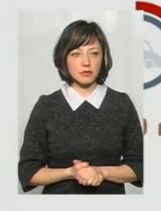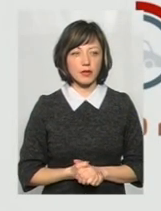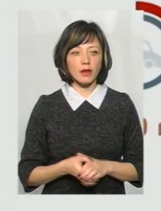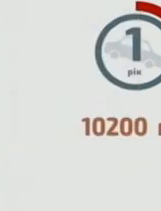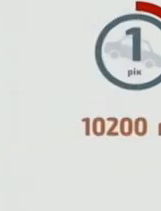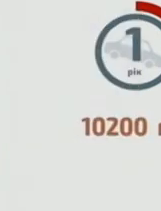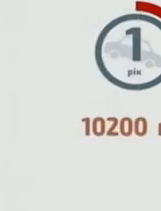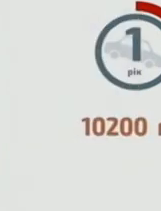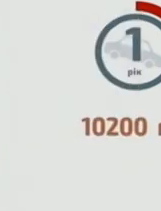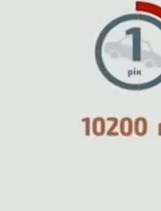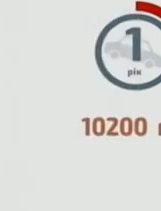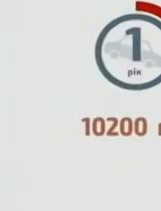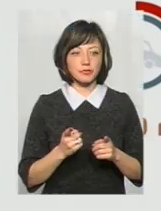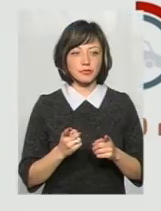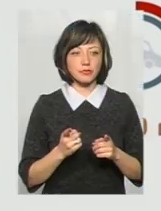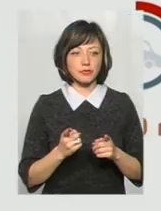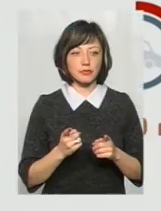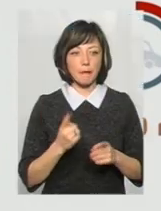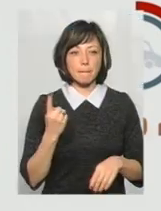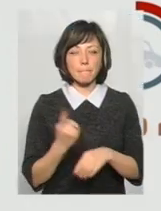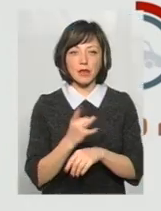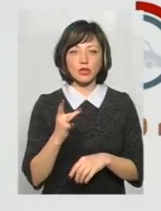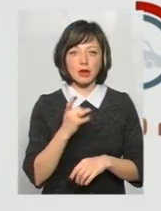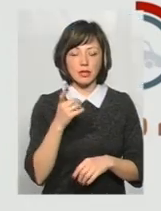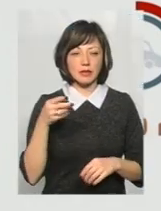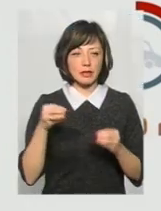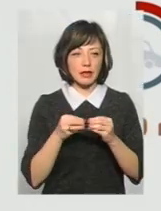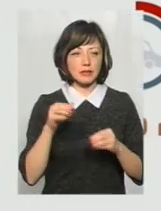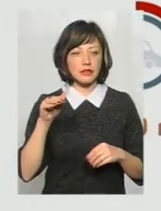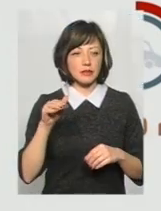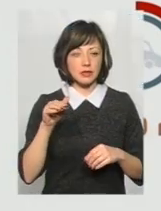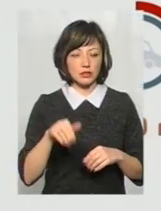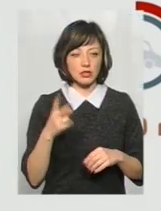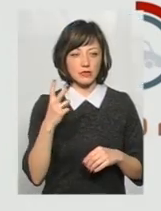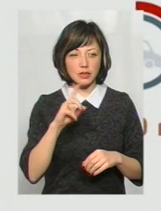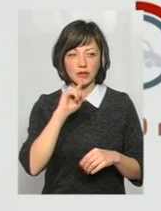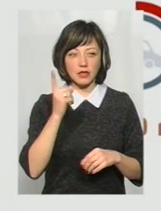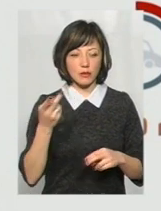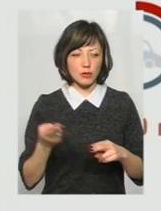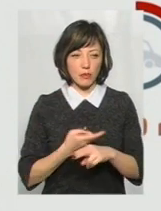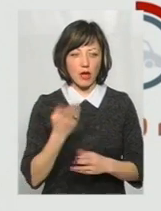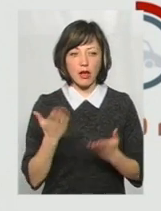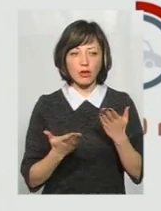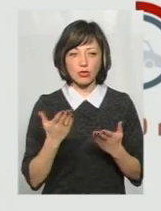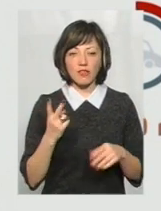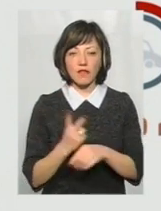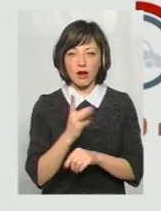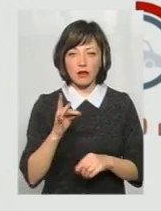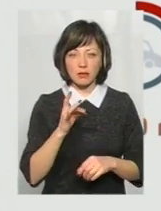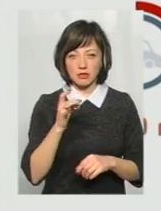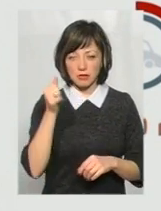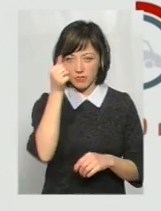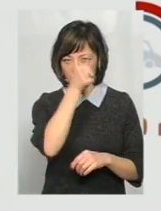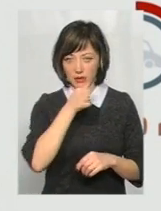Дальше раз водій буде змушений заплатити штраф 10-200 та рік позбавлення. Якщо водій вдвічі протягом року на